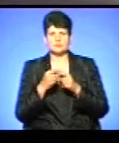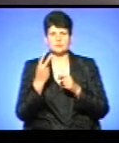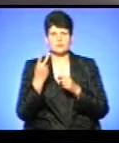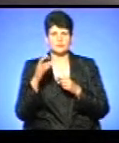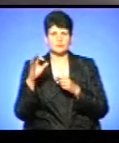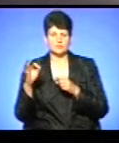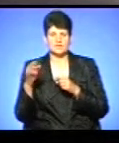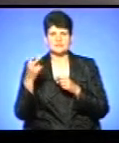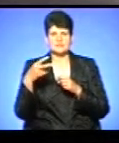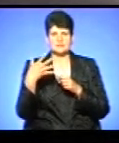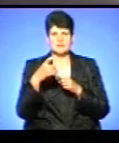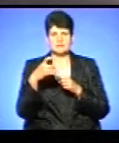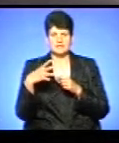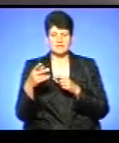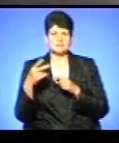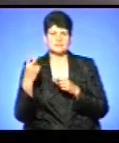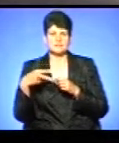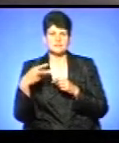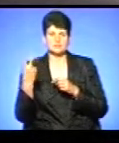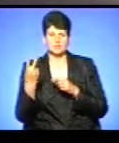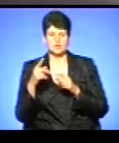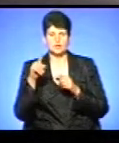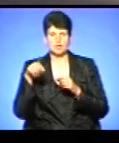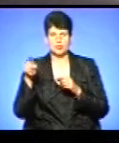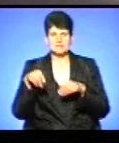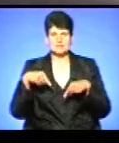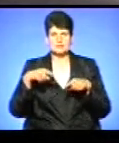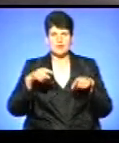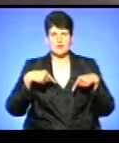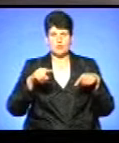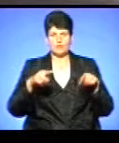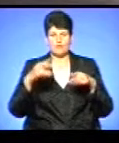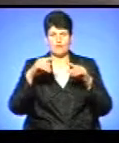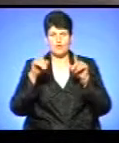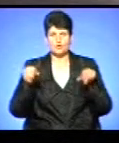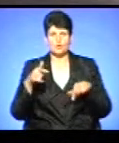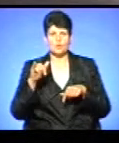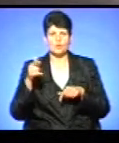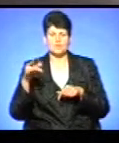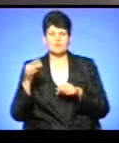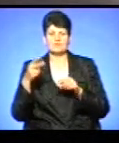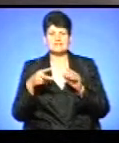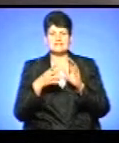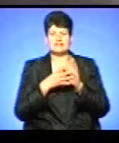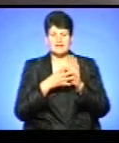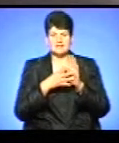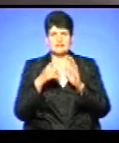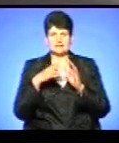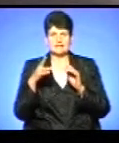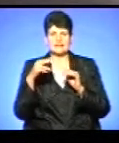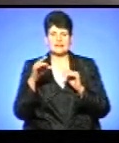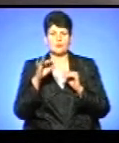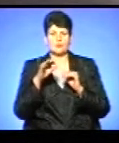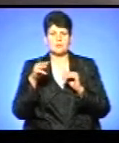-й хвилині 22-й номер жіночої збірної України Дарія Кравець забила гол у вороту Угорщини. Також на 29-й хвилині забила гол Дарина